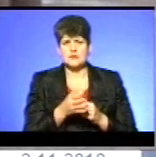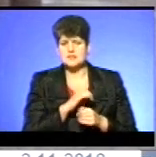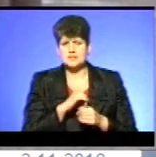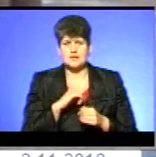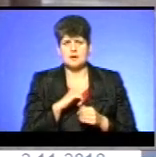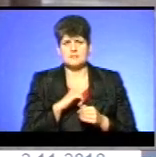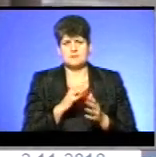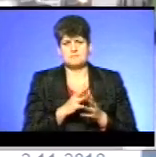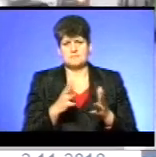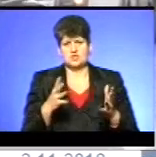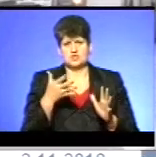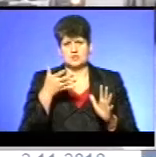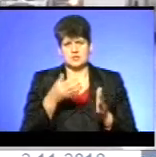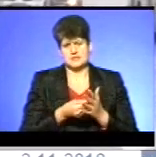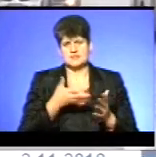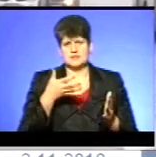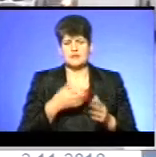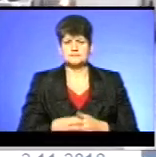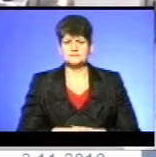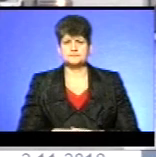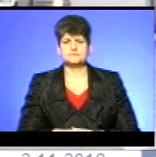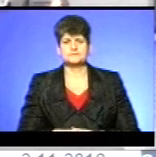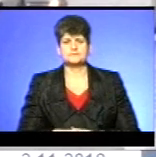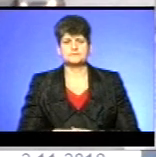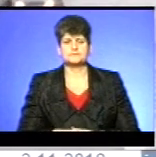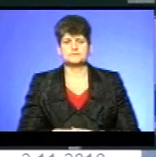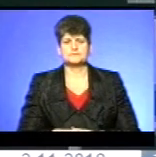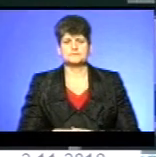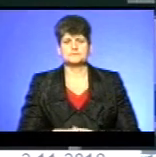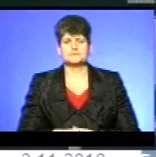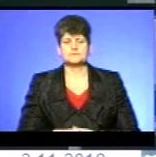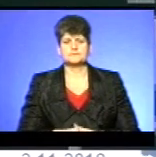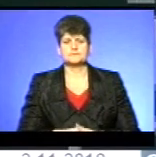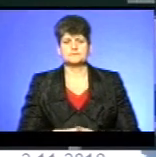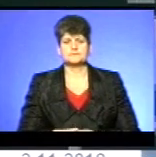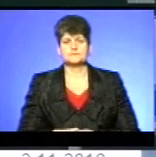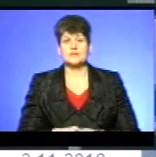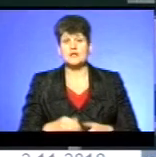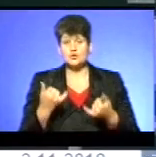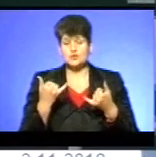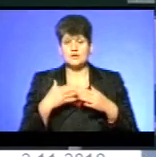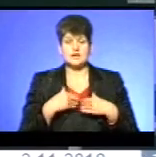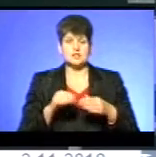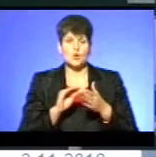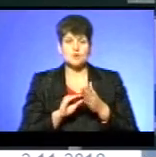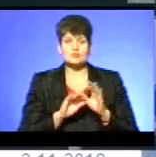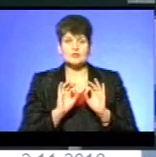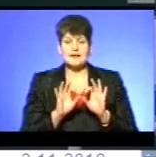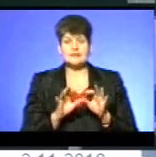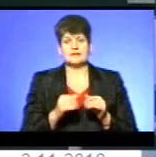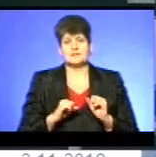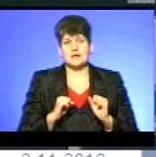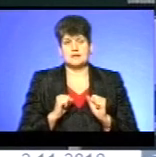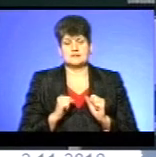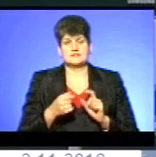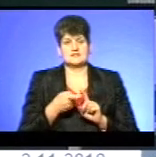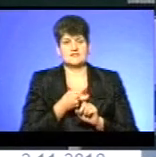витрати, виходить найвища ціна? Богдан Баденшук, Юрій Багрій – Новини. Сьогодні наші кореспонденти намагалися зв'язатися з